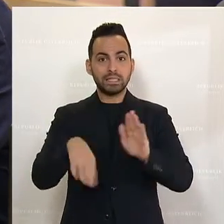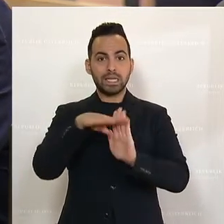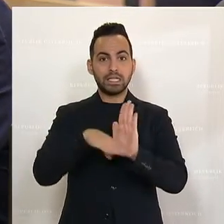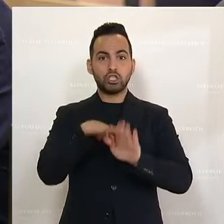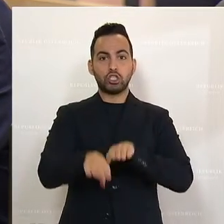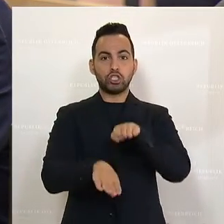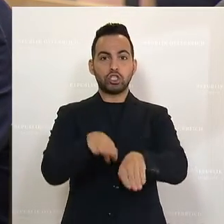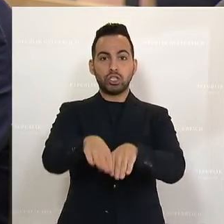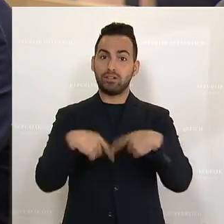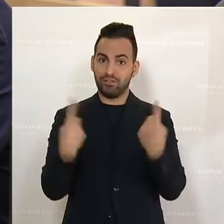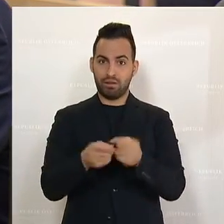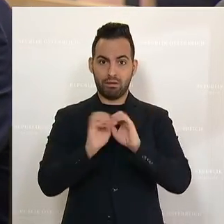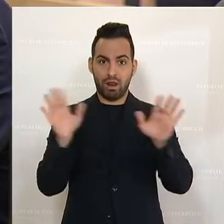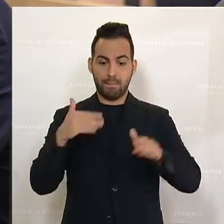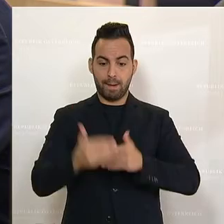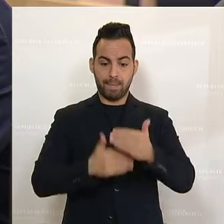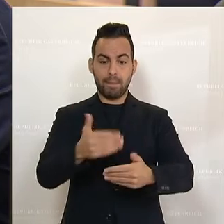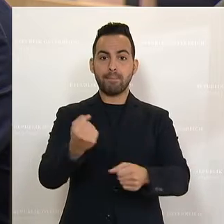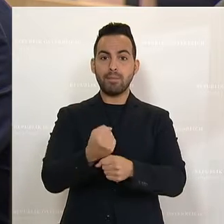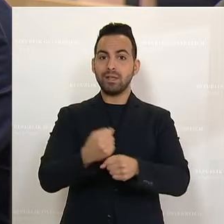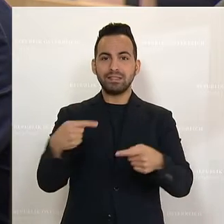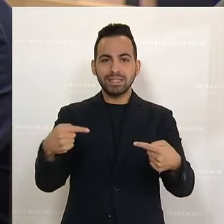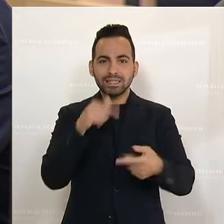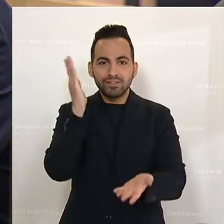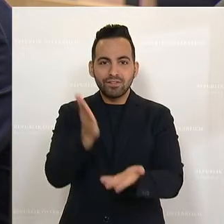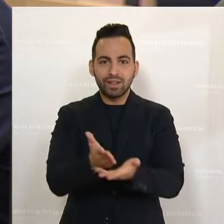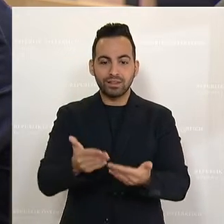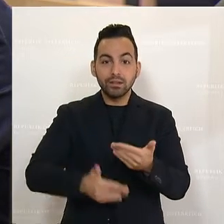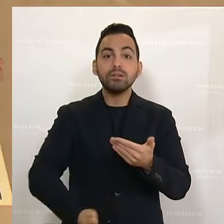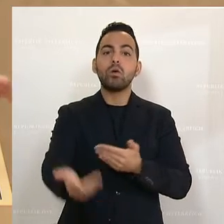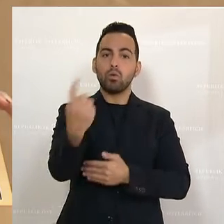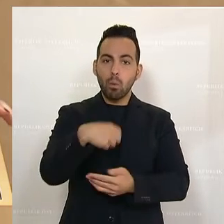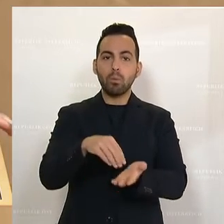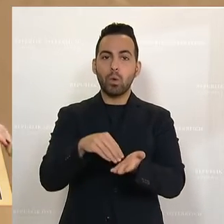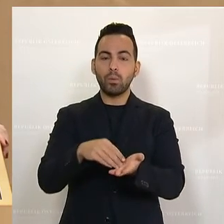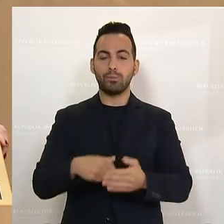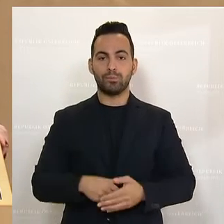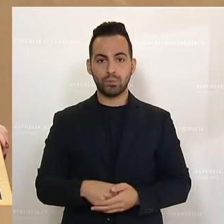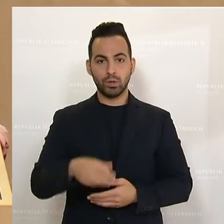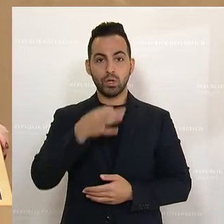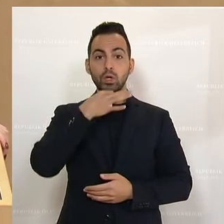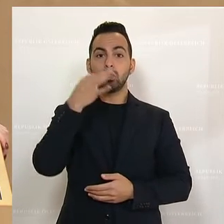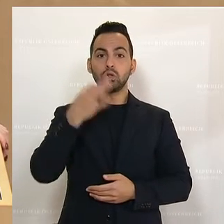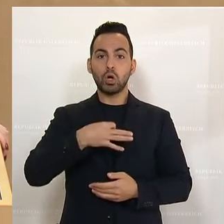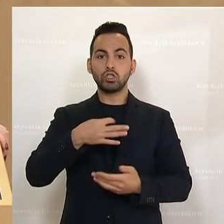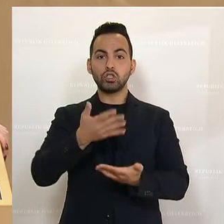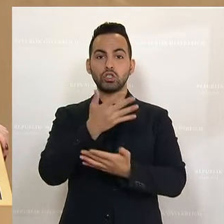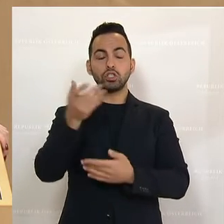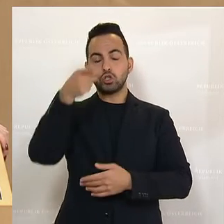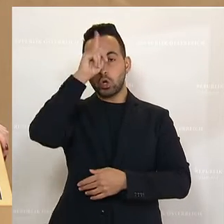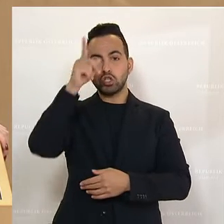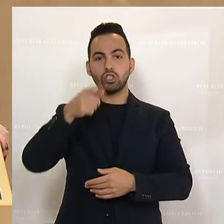die wir setzen und die im Übrigen auch nicht die letzten Schritte sein werden. Und im deutschen Strafrecht gibt es übrigens ein